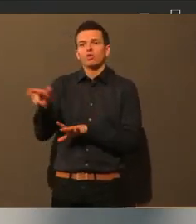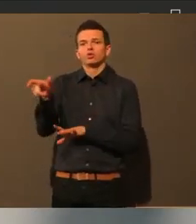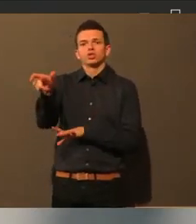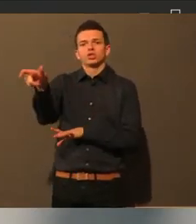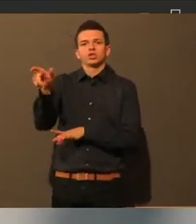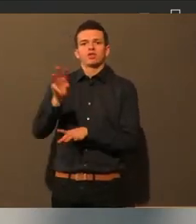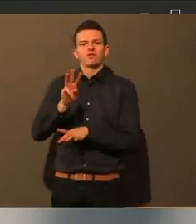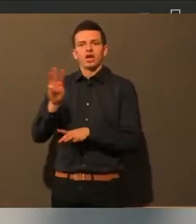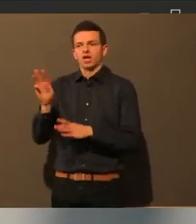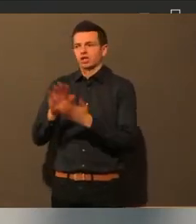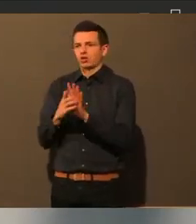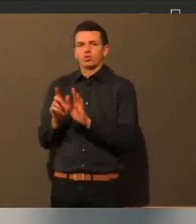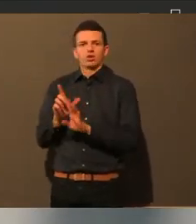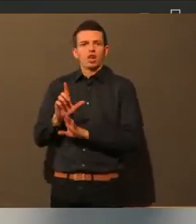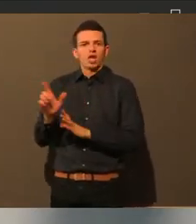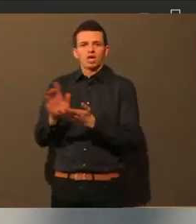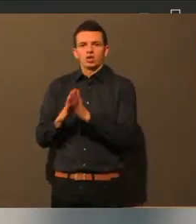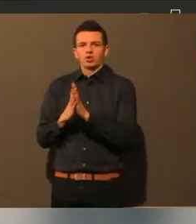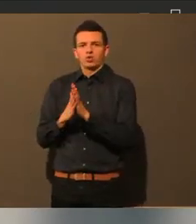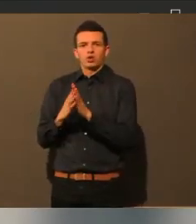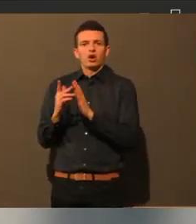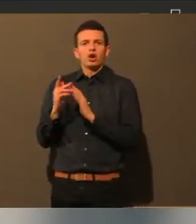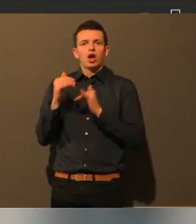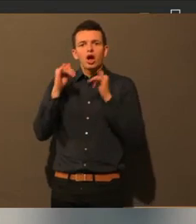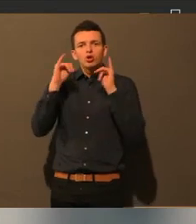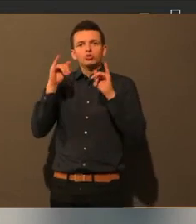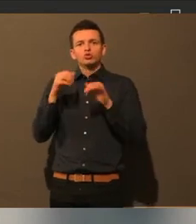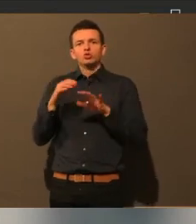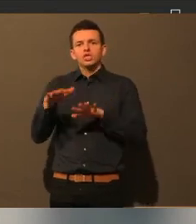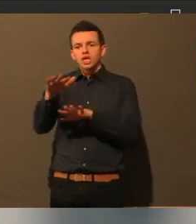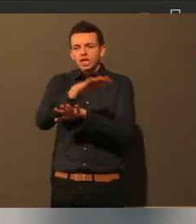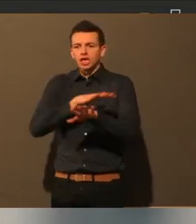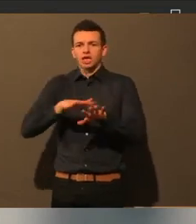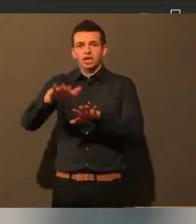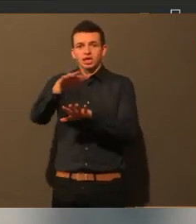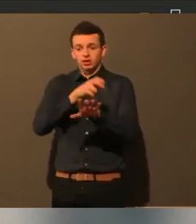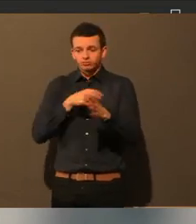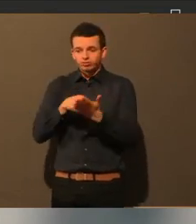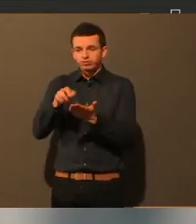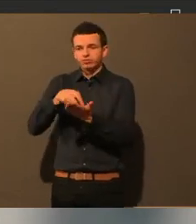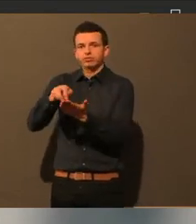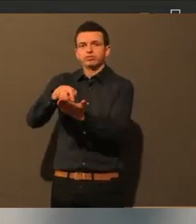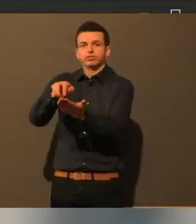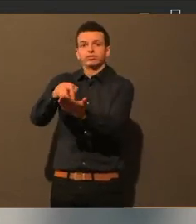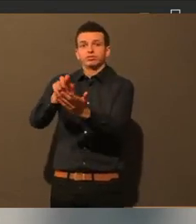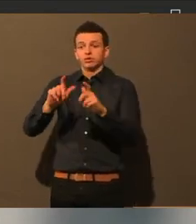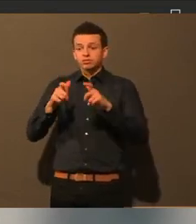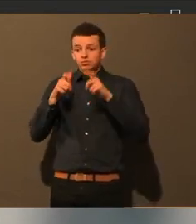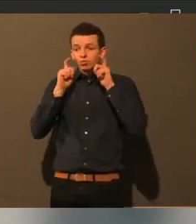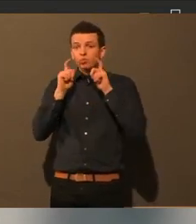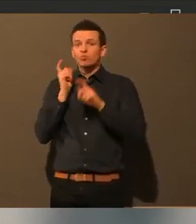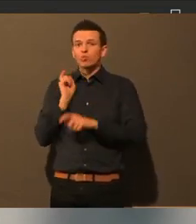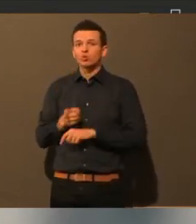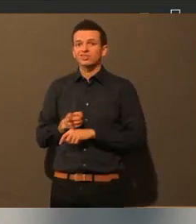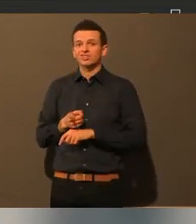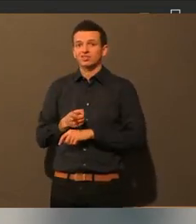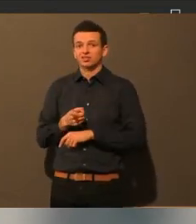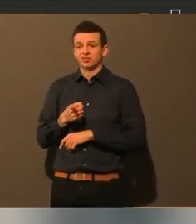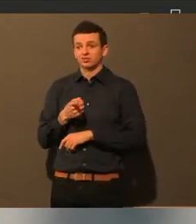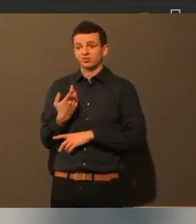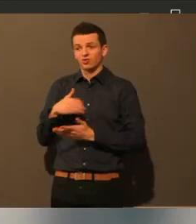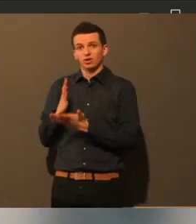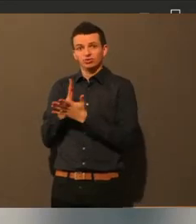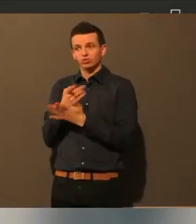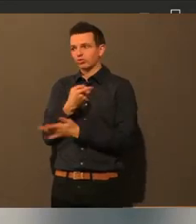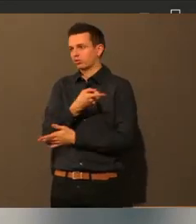Luft ist und eigentlich spazieren geht und eigentlich niemanden auch trifft, weil es geht ja immer darum, dass man Masken anziehen soll, wenn man eben den Abstand von eineinhalb Metern